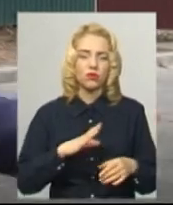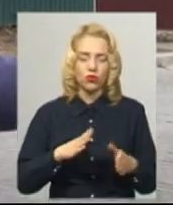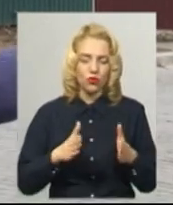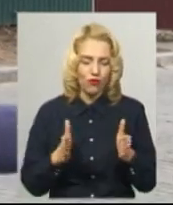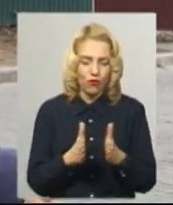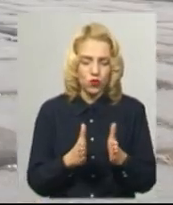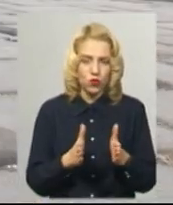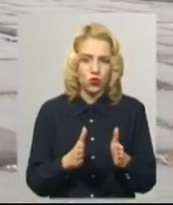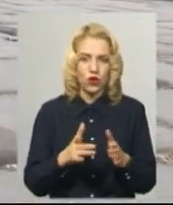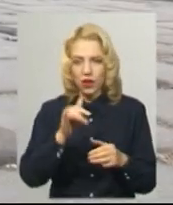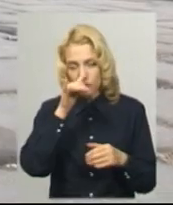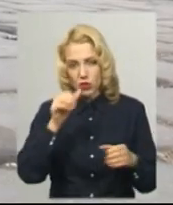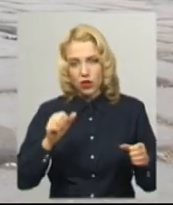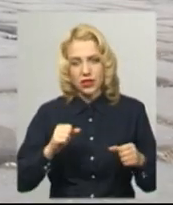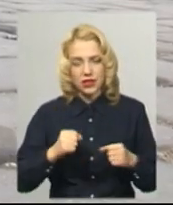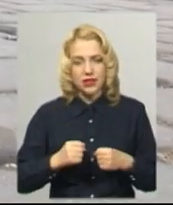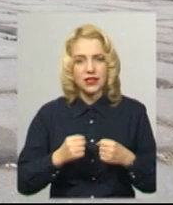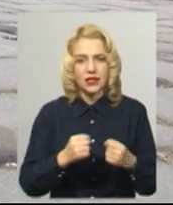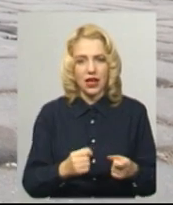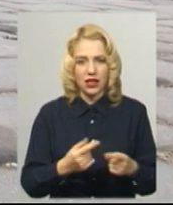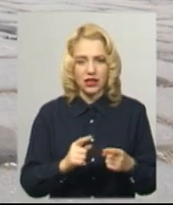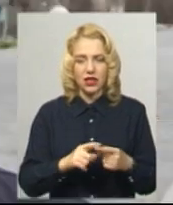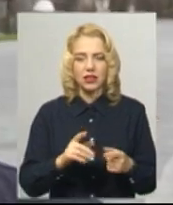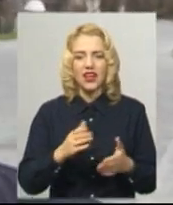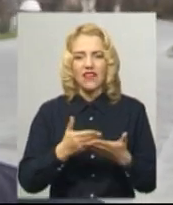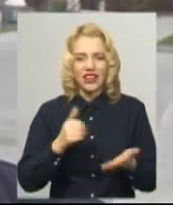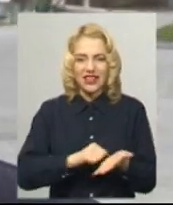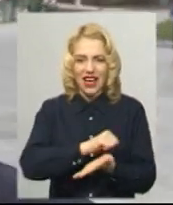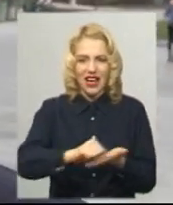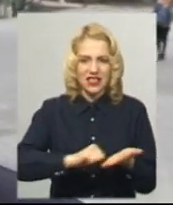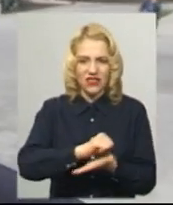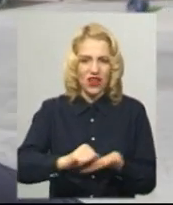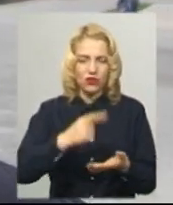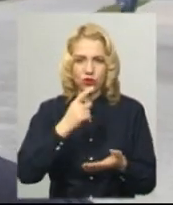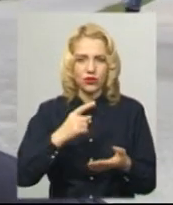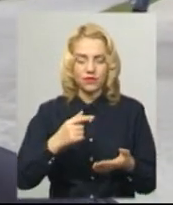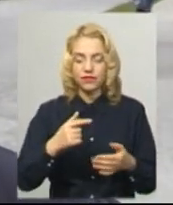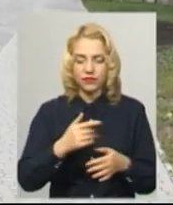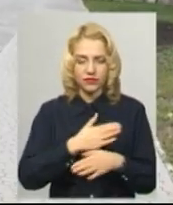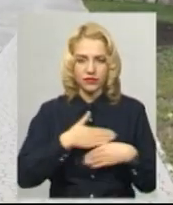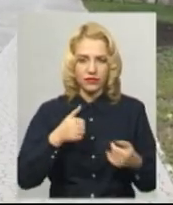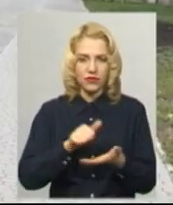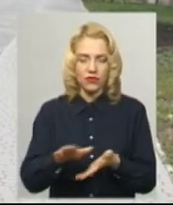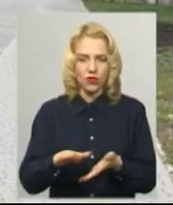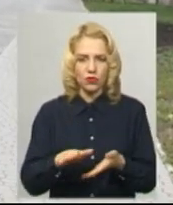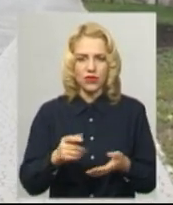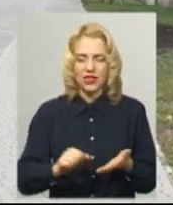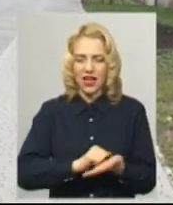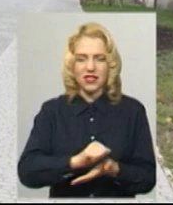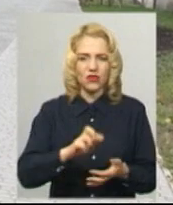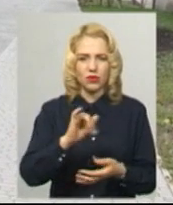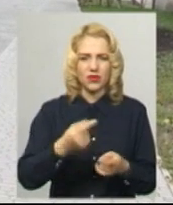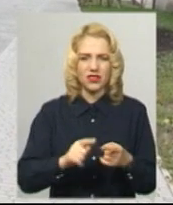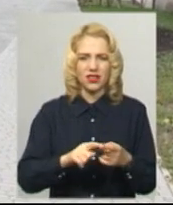заїжджати, тут все були пробки. Від асфальту на цій вулиці відмовилися свідомо, каже Чемеровецький селищний голова Олександр Собань. Асфальт, це би все